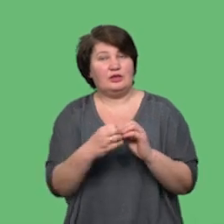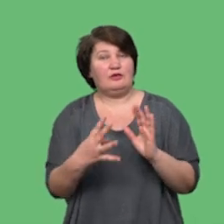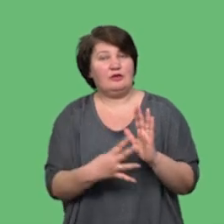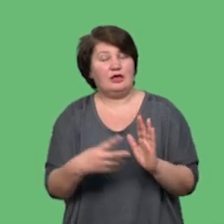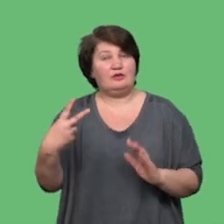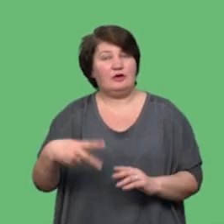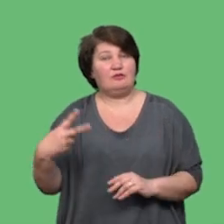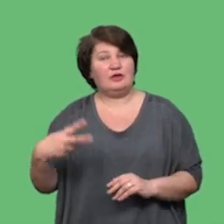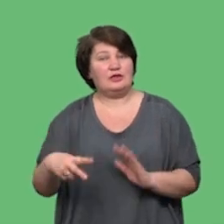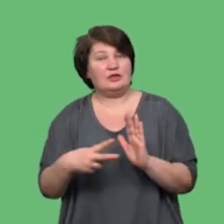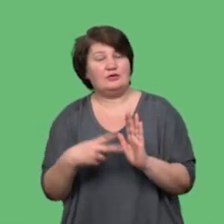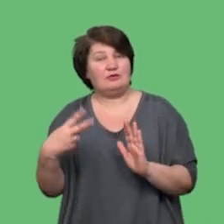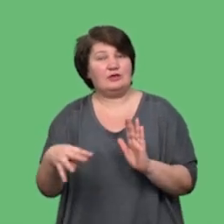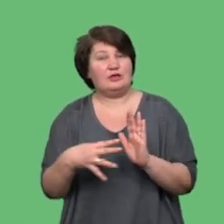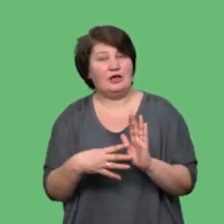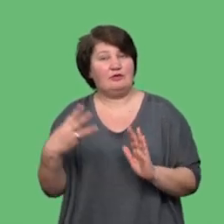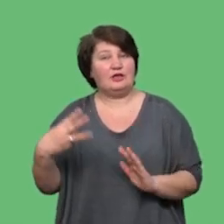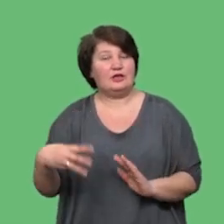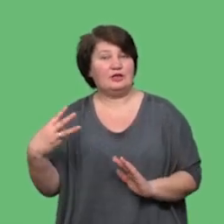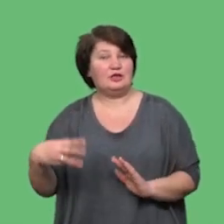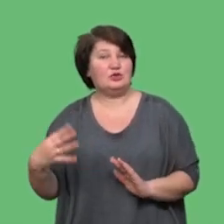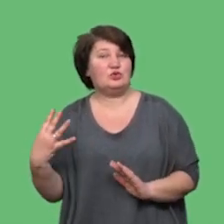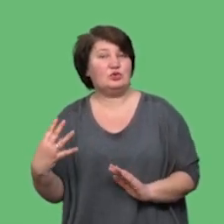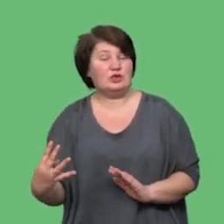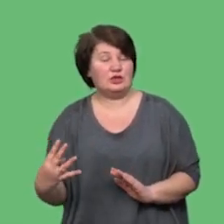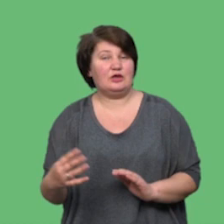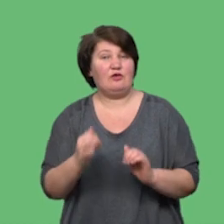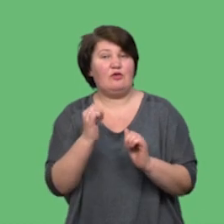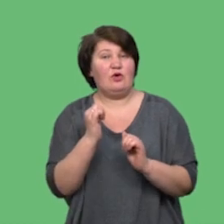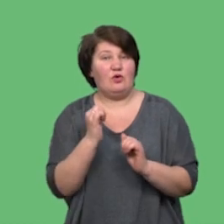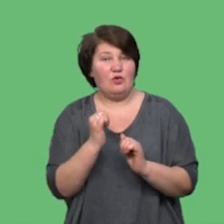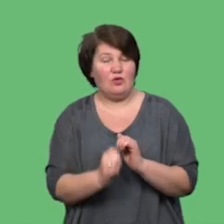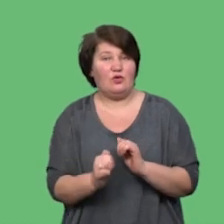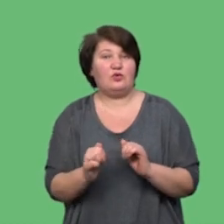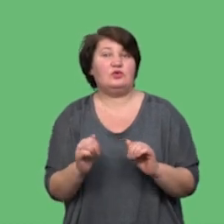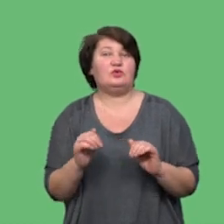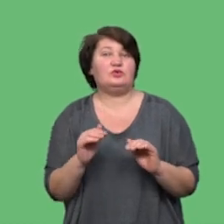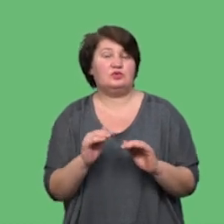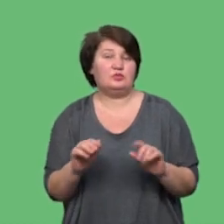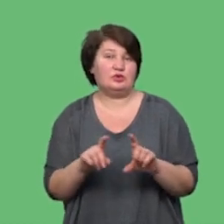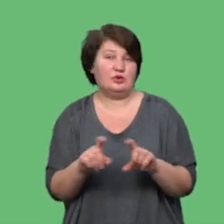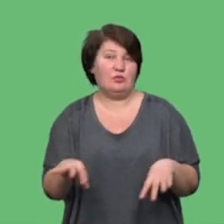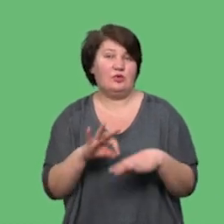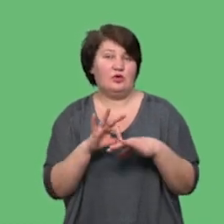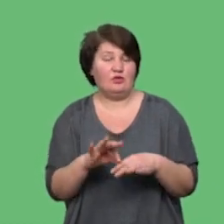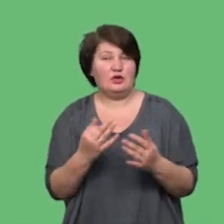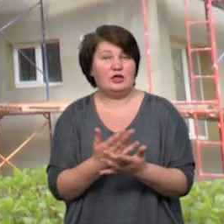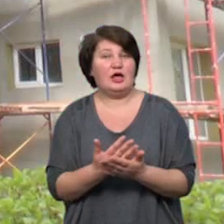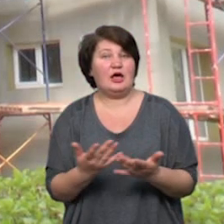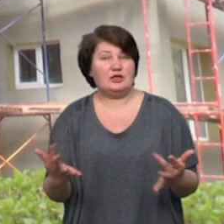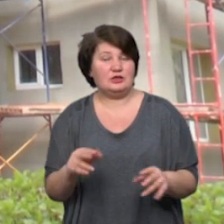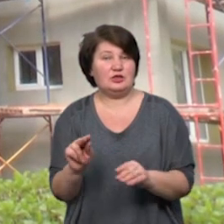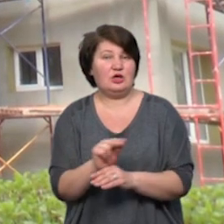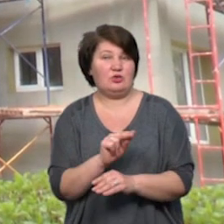27, 29, 30, 34. У кожному з перерічних закладів освіти проводиться той чи інший об'єм робіт.